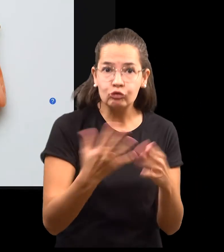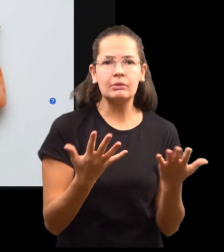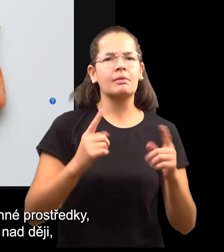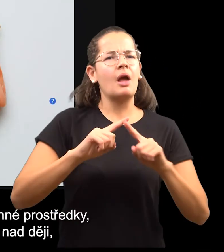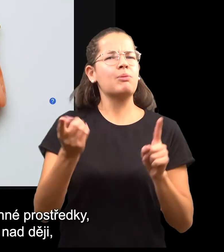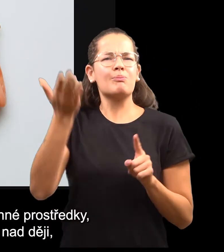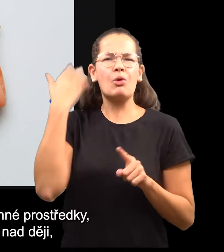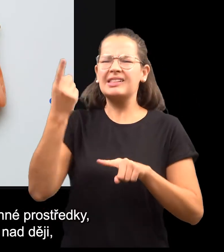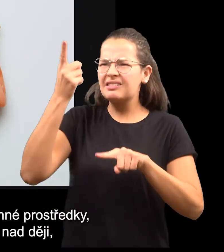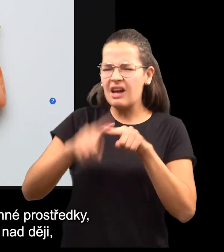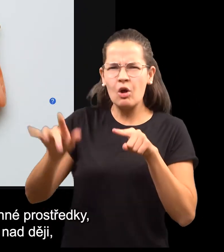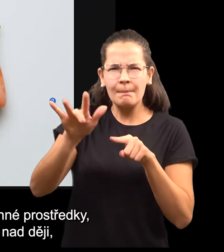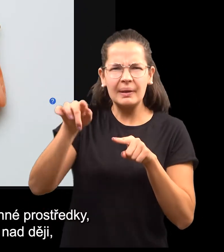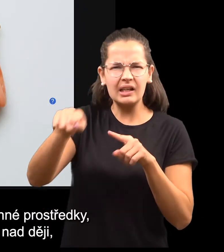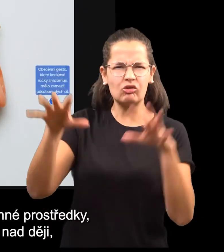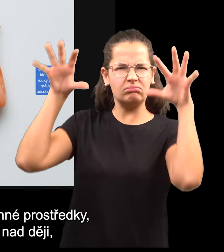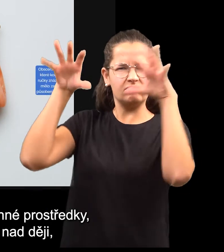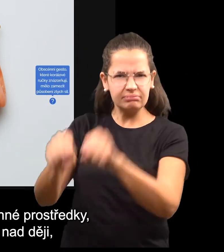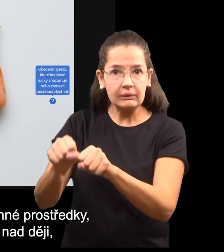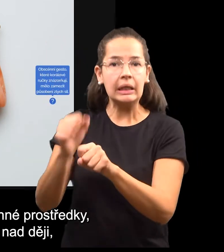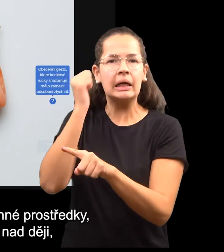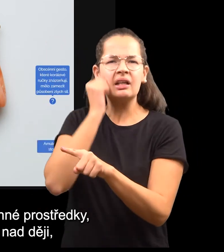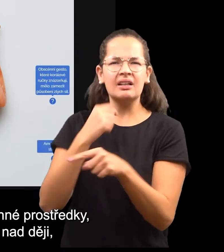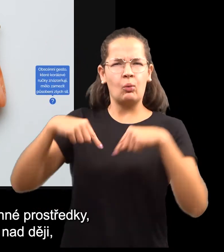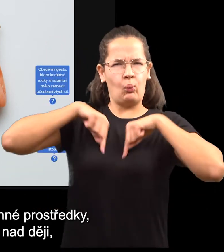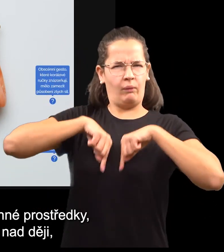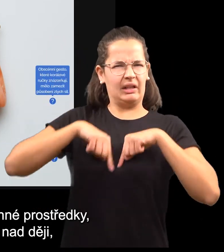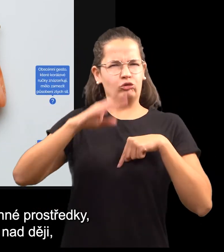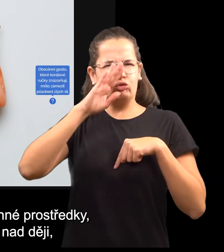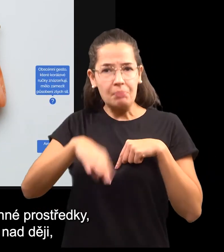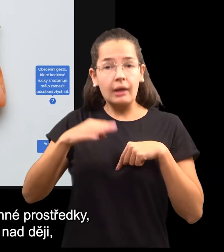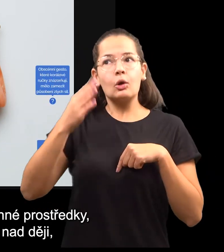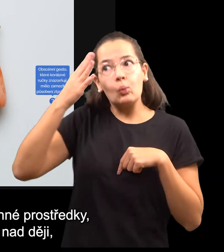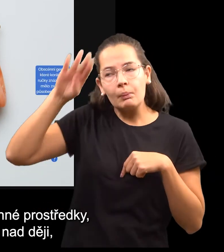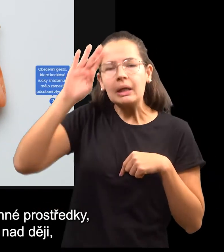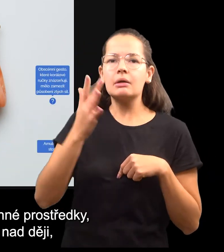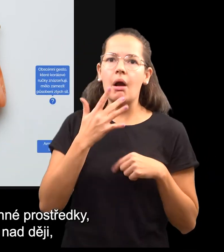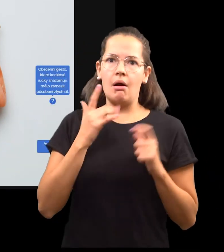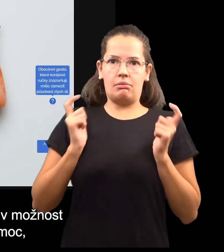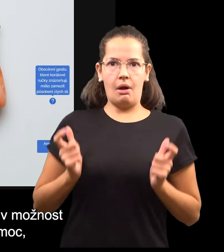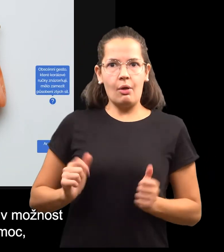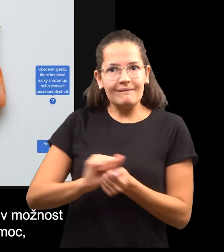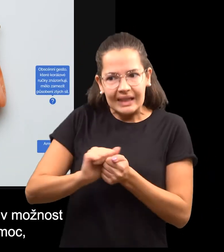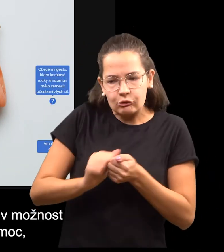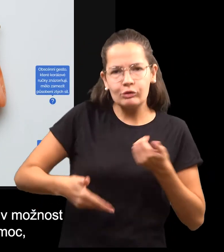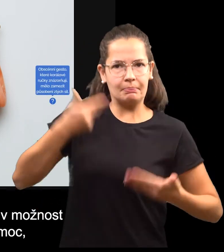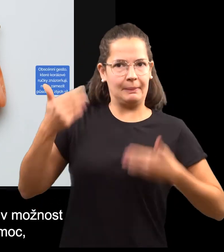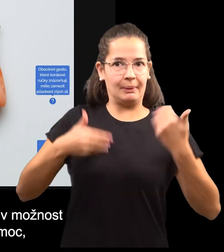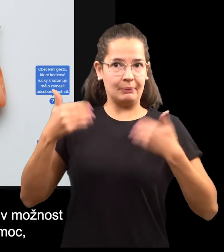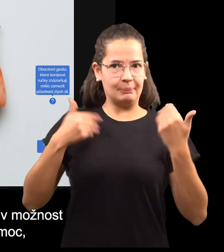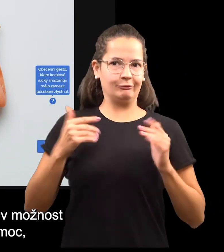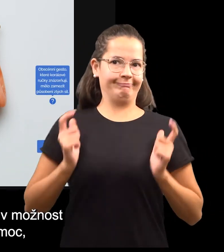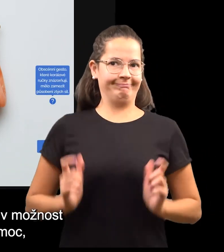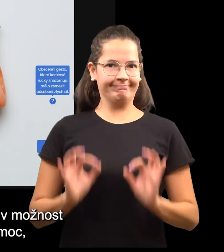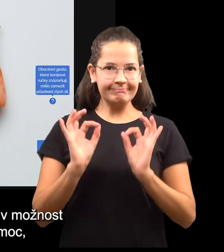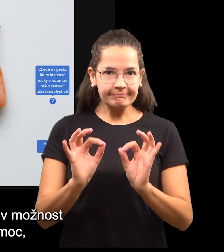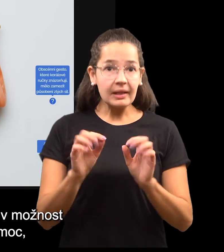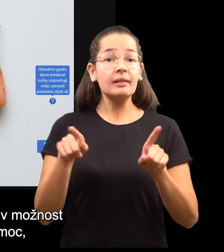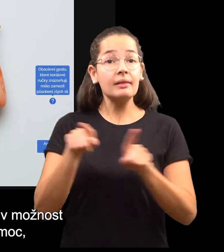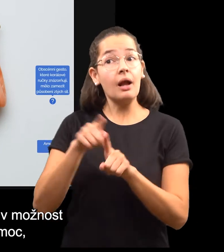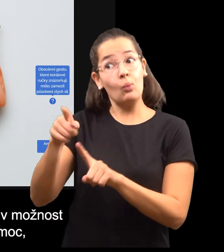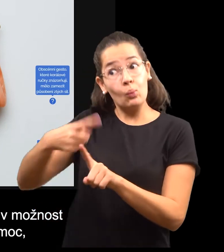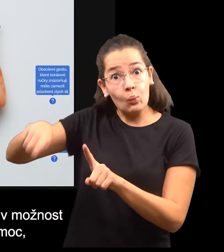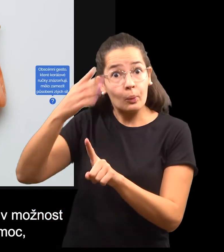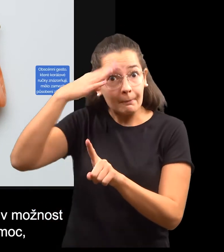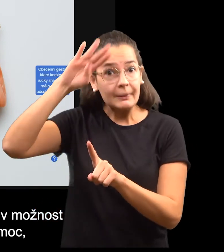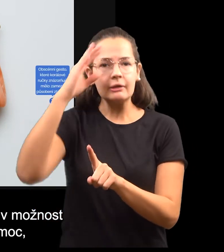Od nepaměti lidé užívaly ochrané prostředky, aby získali pocit kontroly na ději, které je přesahují. Důvěra v